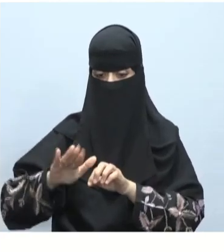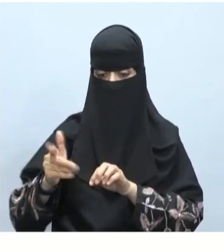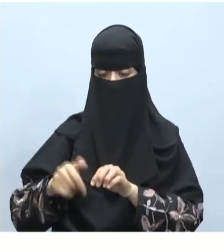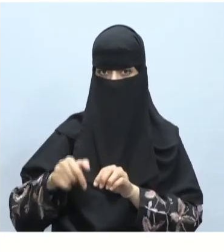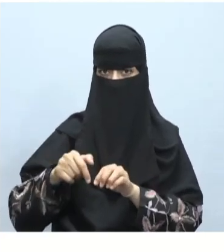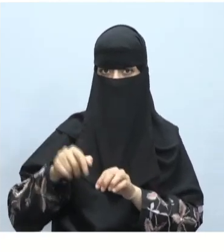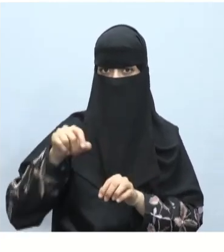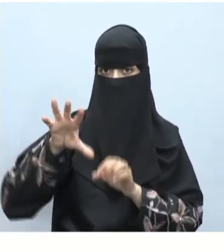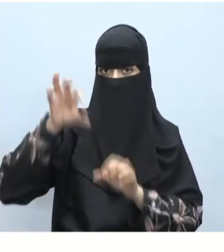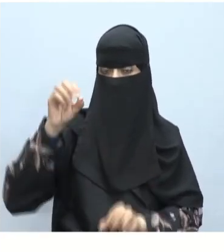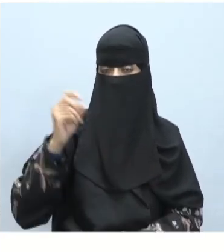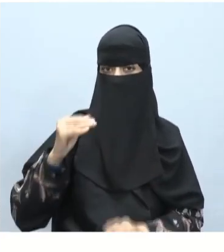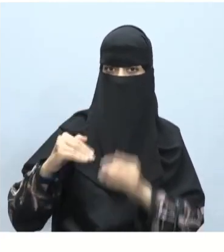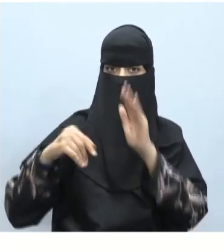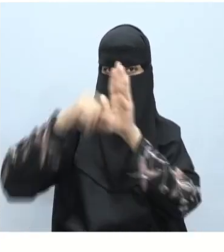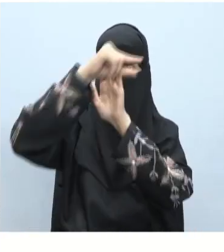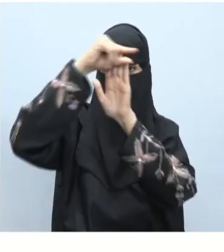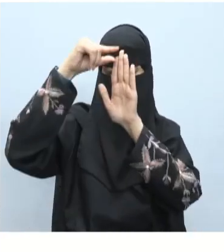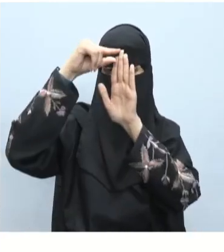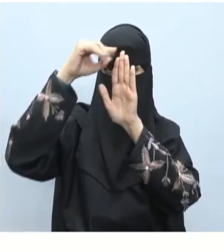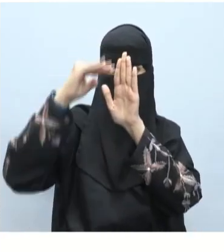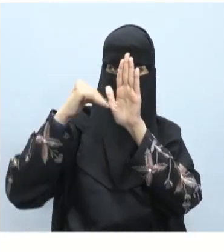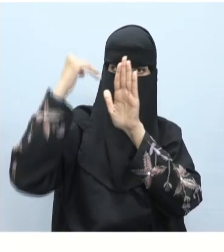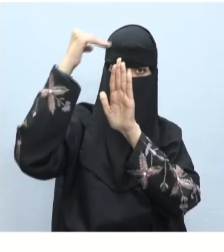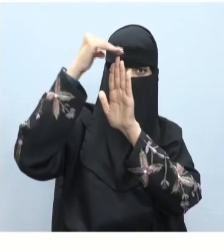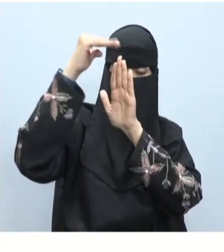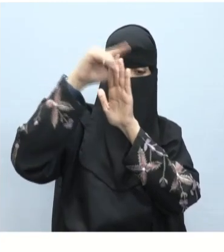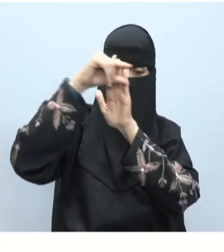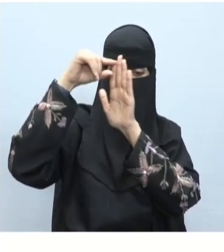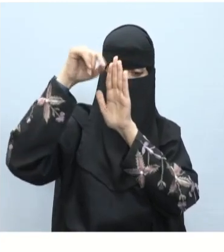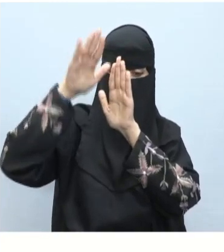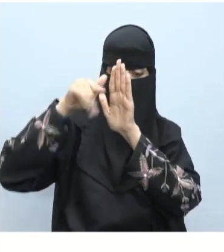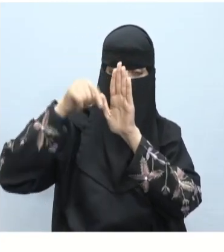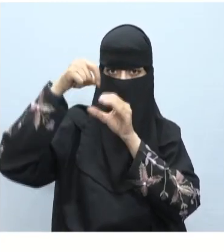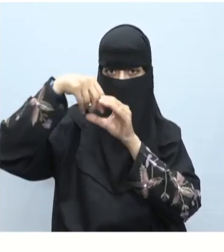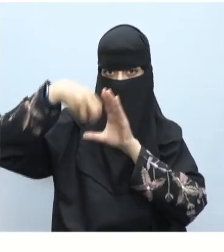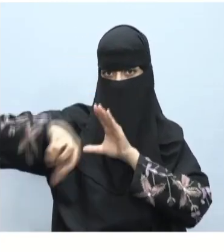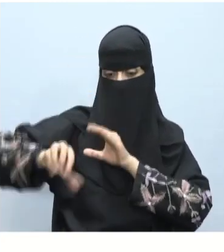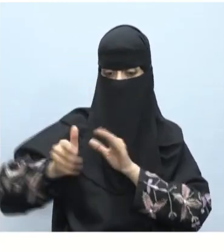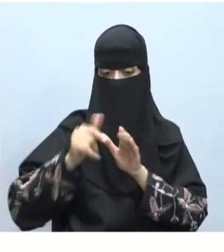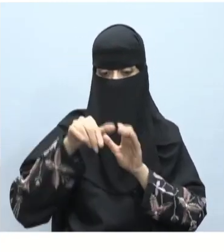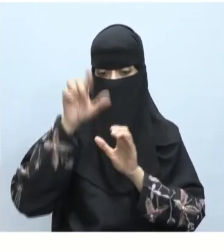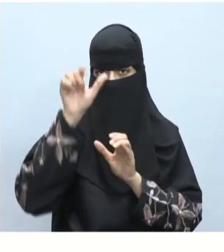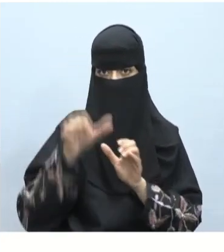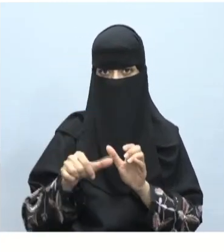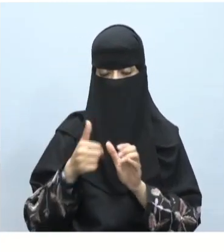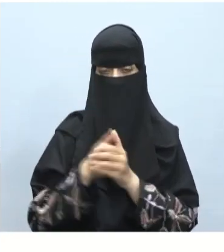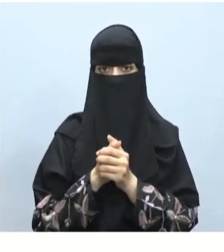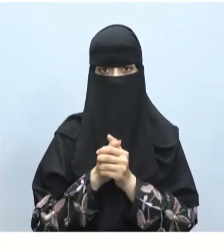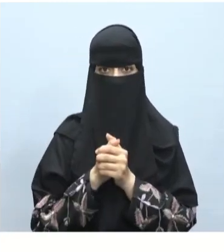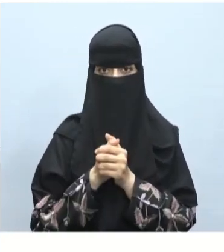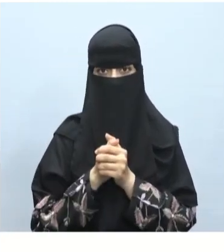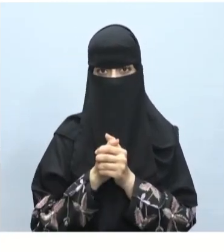ومن ثم اختيار نمط النص الذي تريد من خلال القائمة